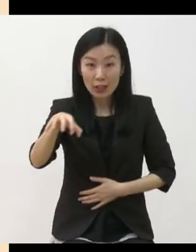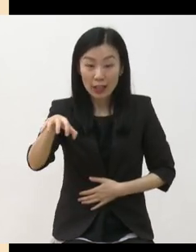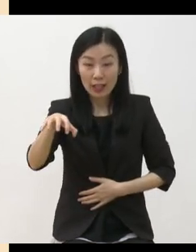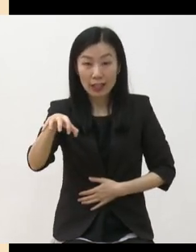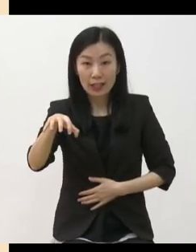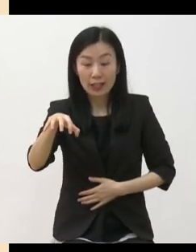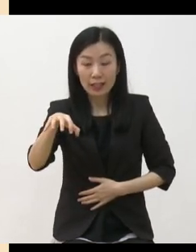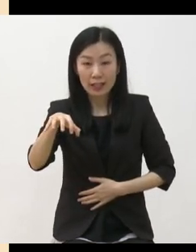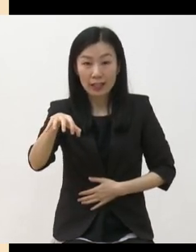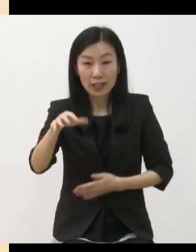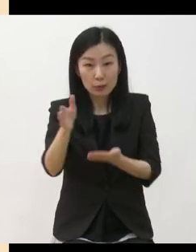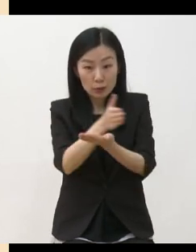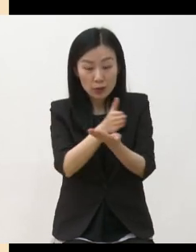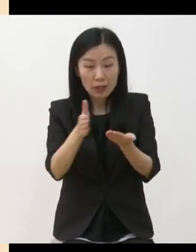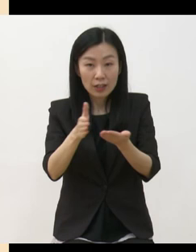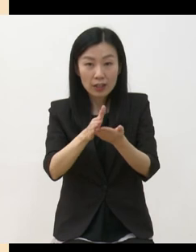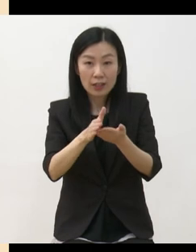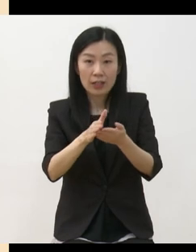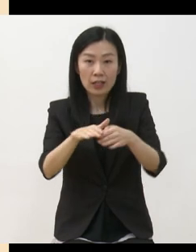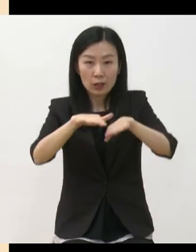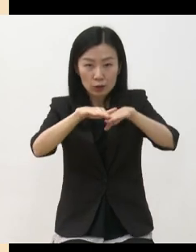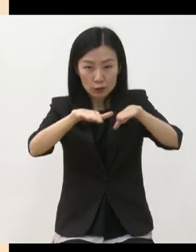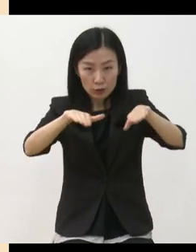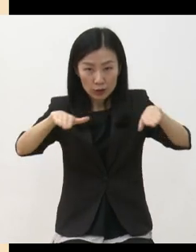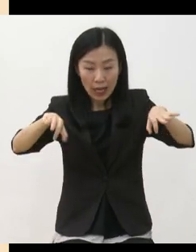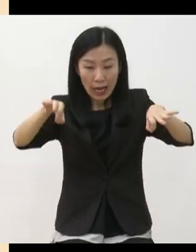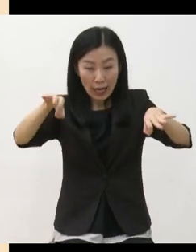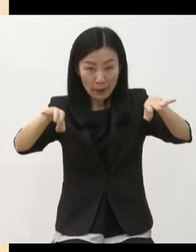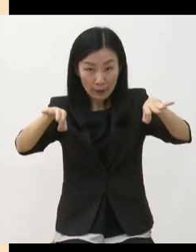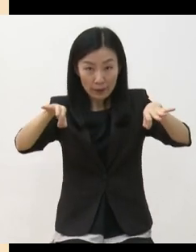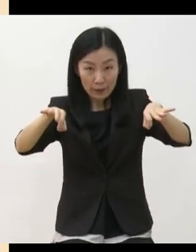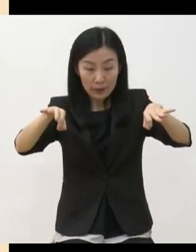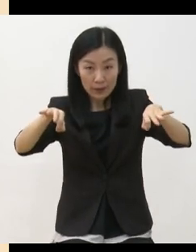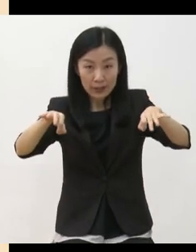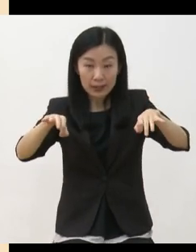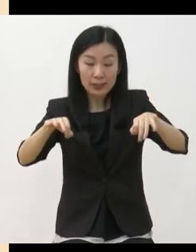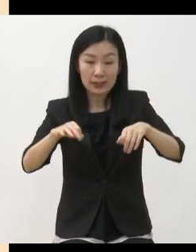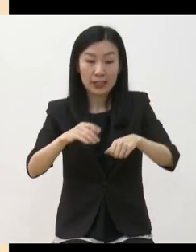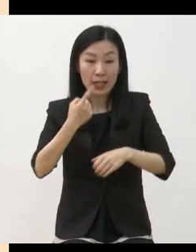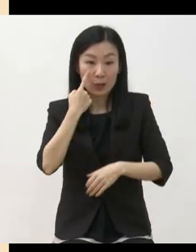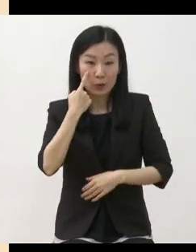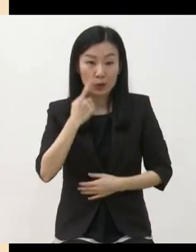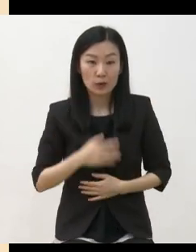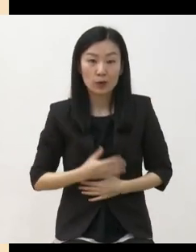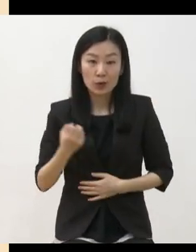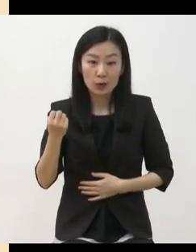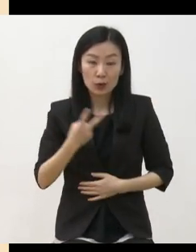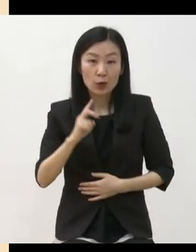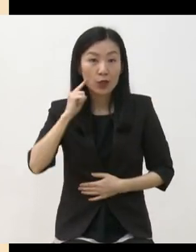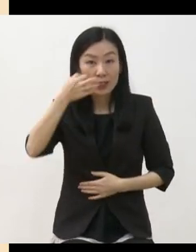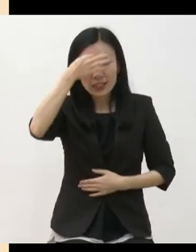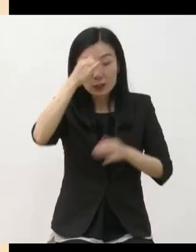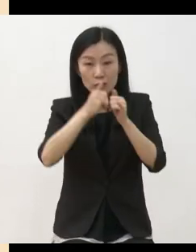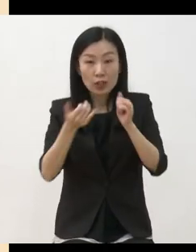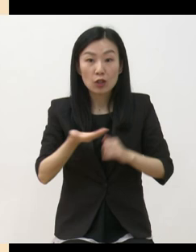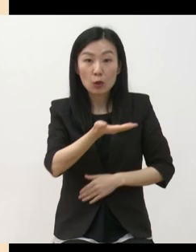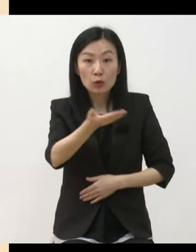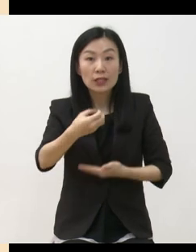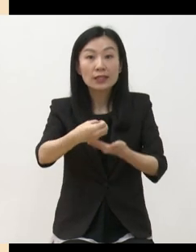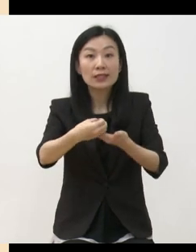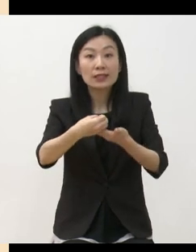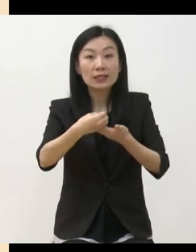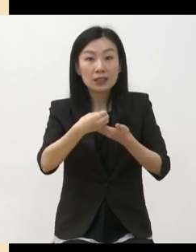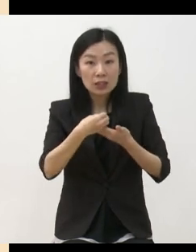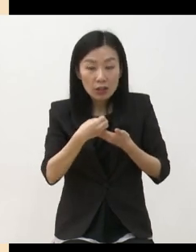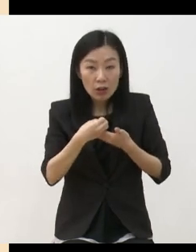있는 심의위원 풀을 구성하도록 하겠습니다 그리고 예술가 여러분들이 신청을 하고 나서 결과